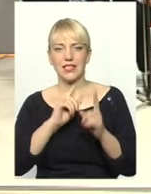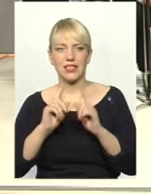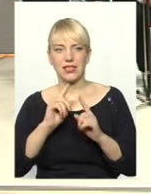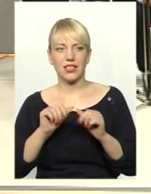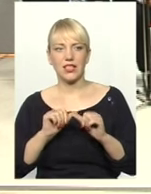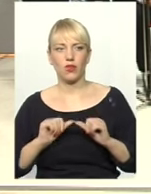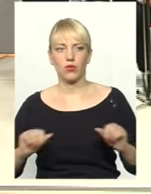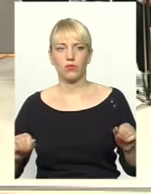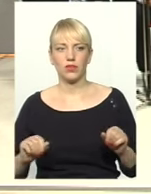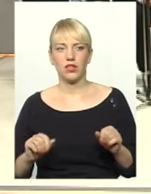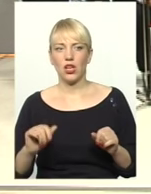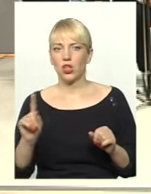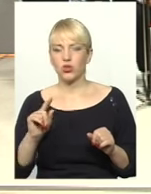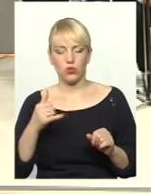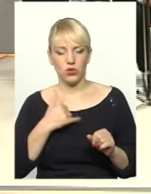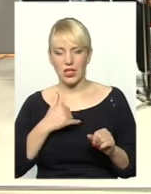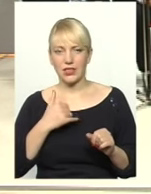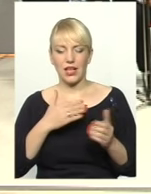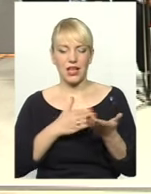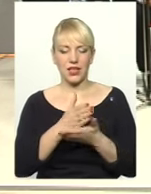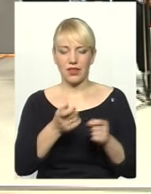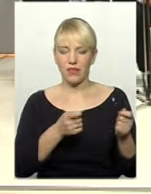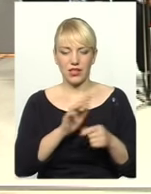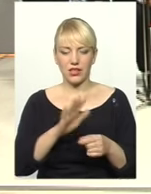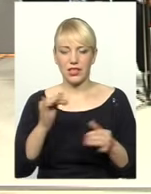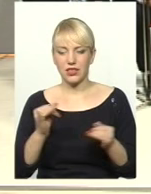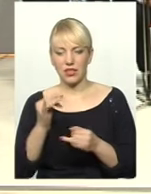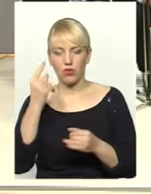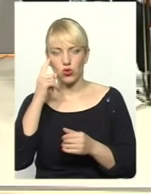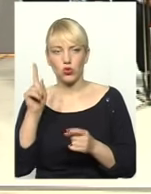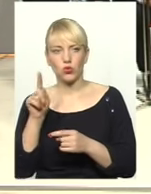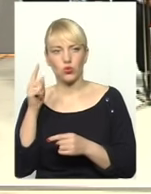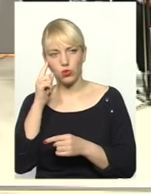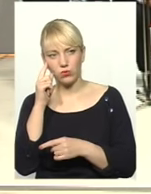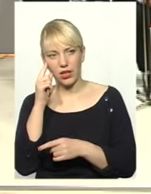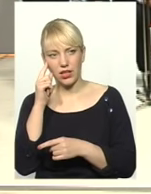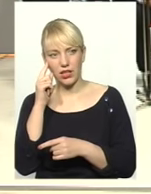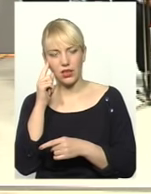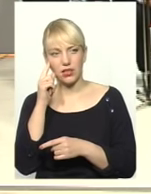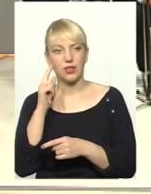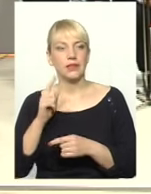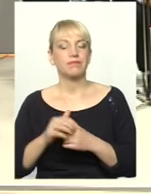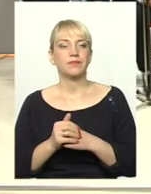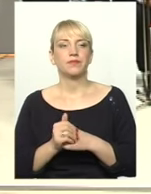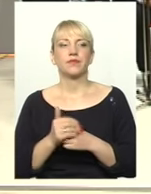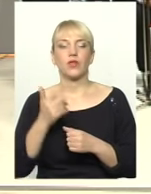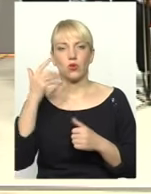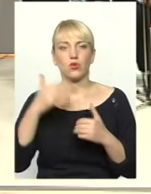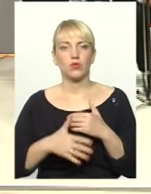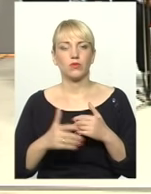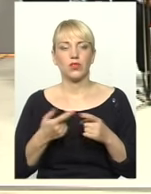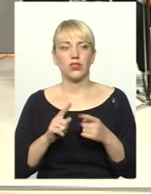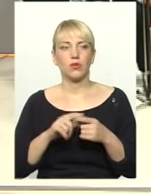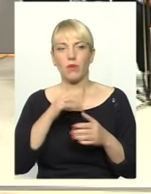виконавчий гілці влади не цікаво, що думає про те, що... Розумієте, ми зараз більшість